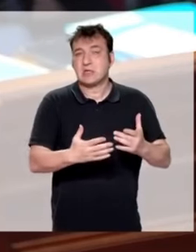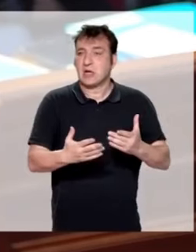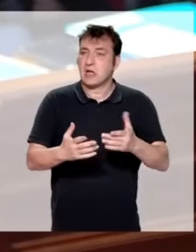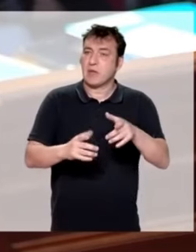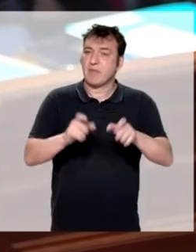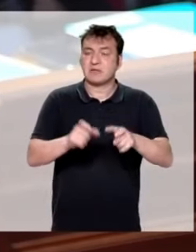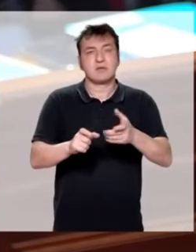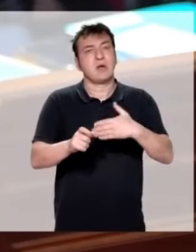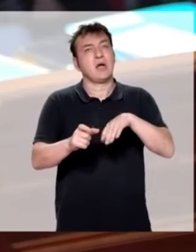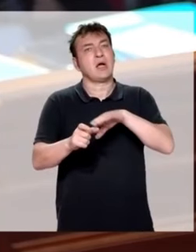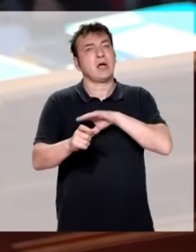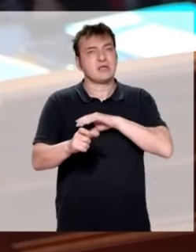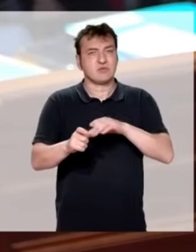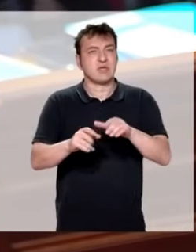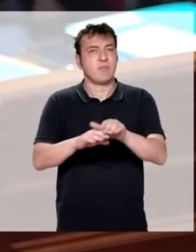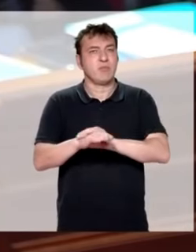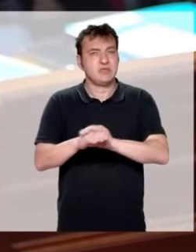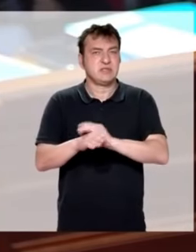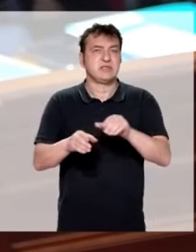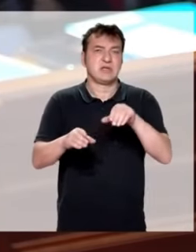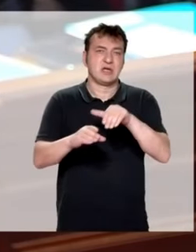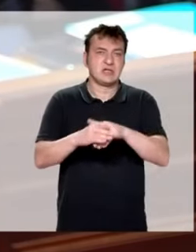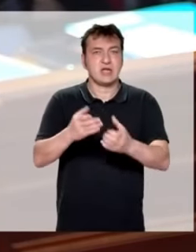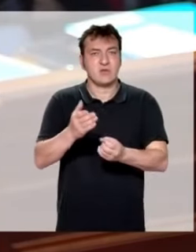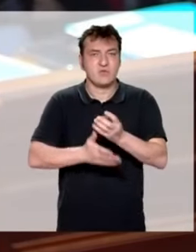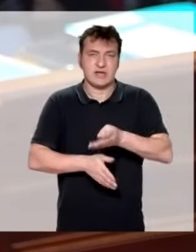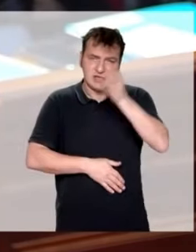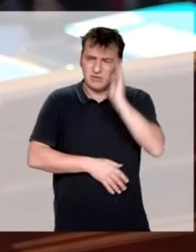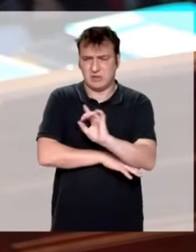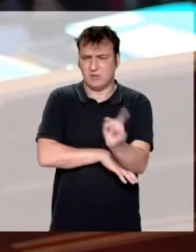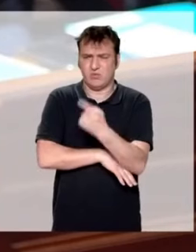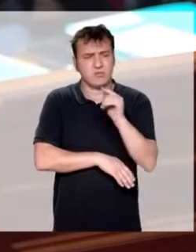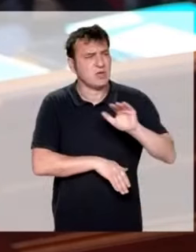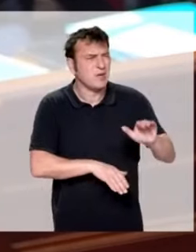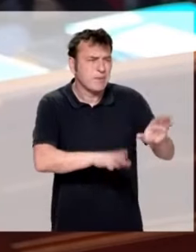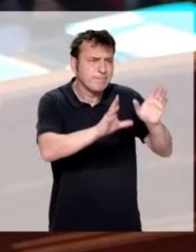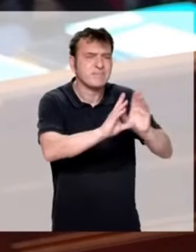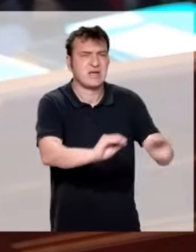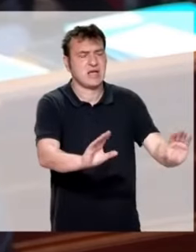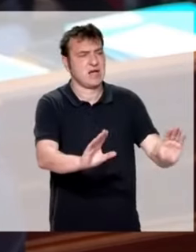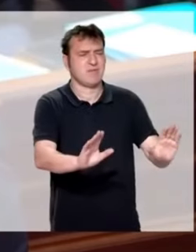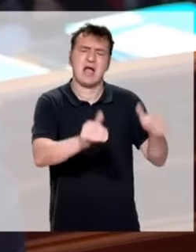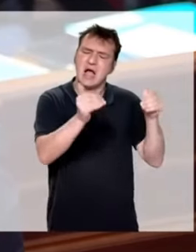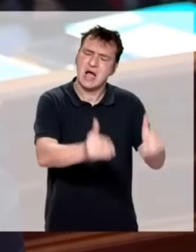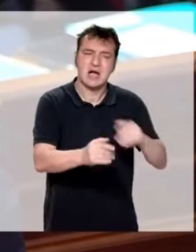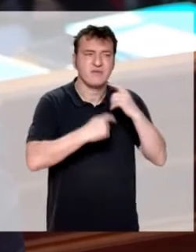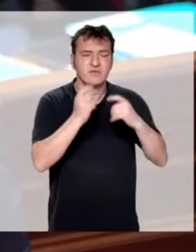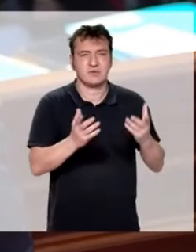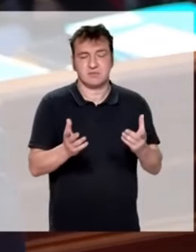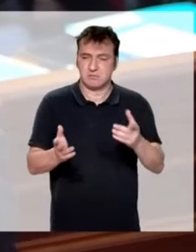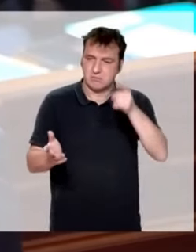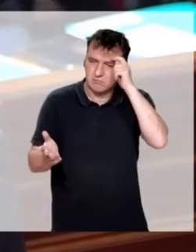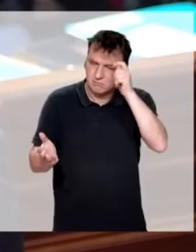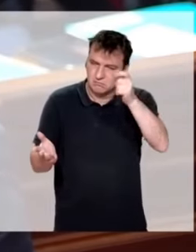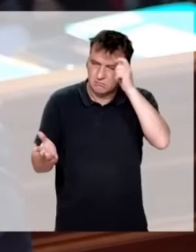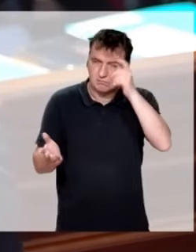responsabilité de l'ensemble des forces politiques calédoniennes qui ont appelé au calme et qui ont appelé à la fin des violences. Je crois